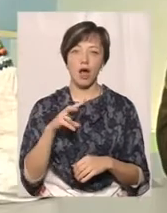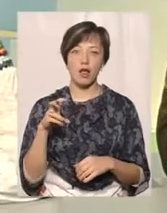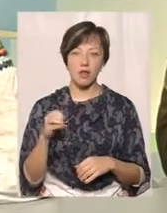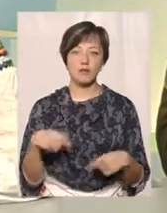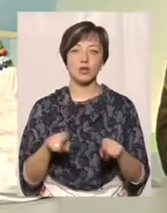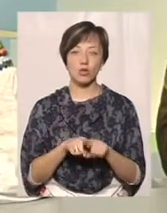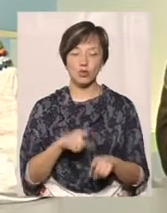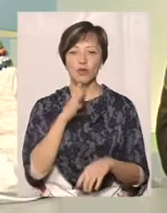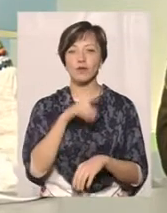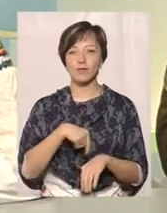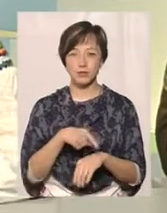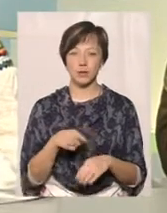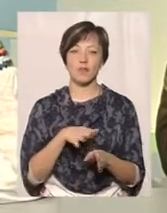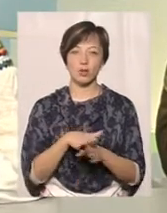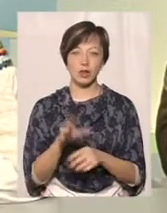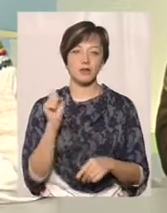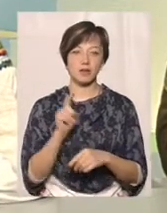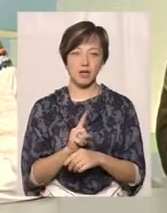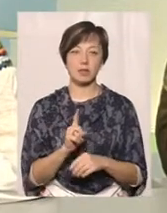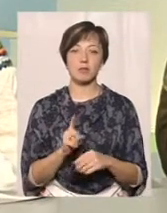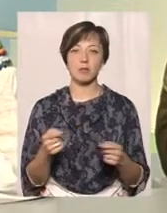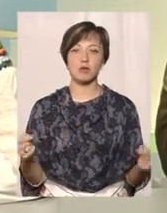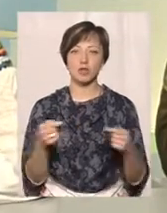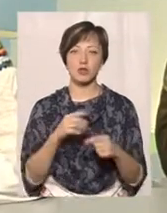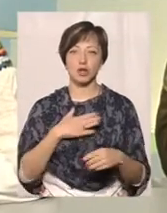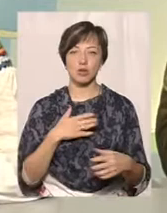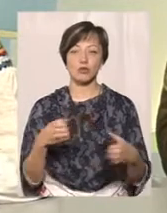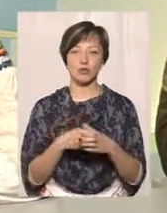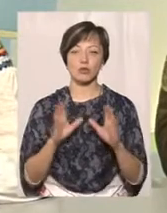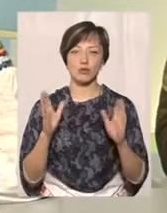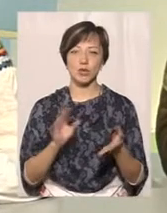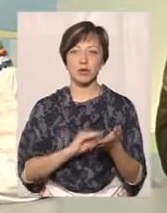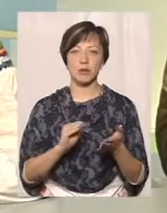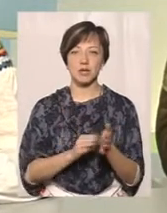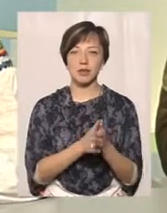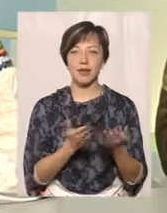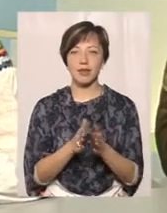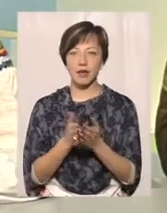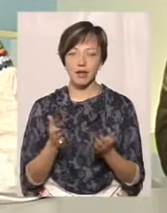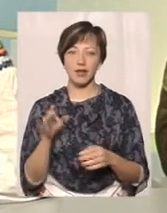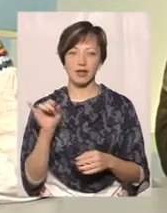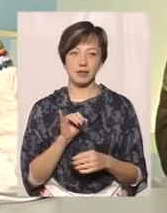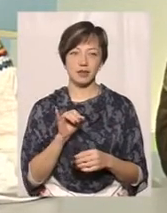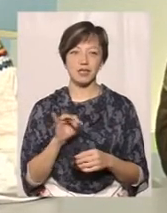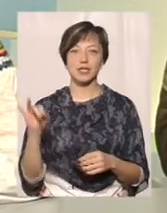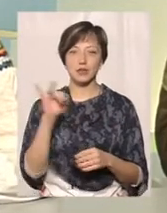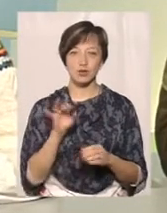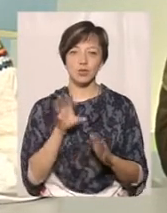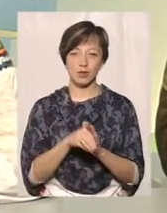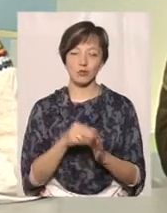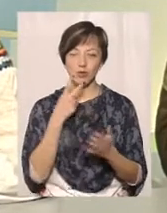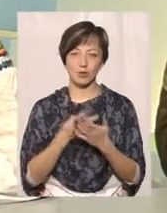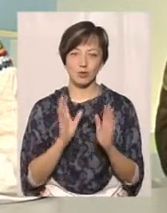одно прийде час і про виконання завдань за призначенням нашого полку будуть ще написані книжки і в історії буде